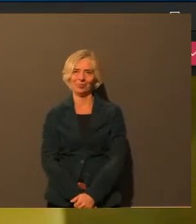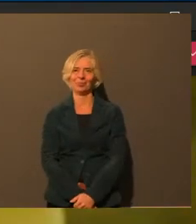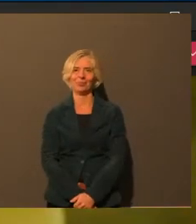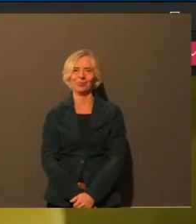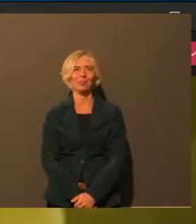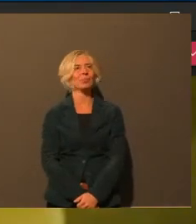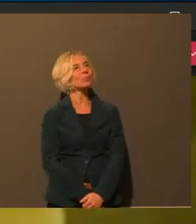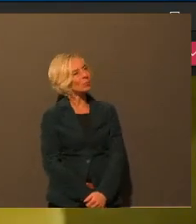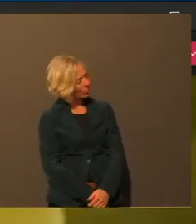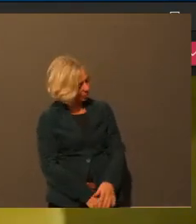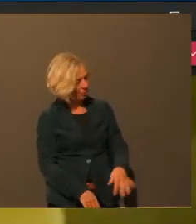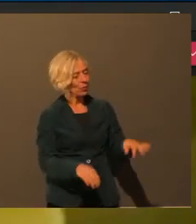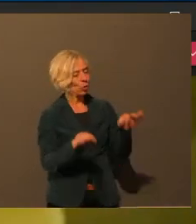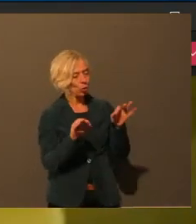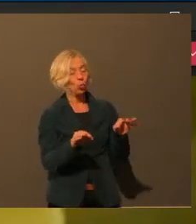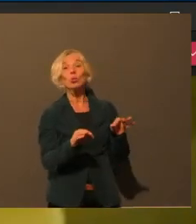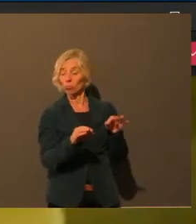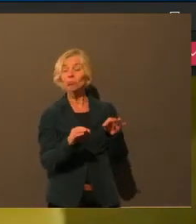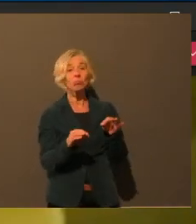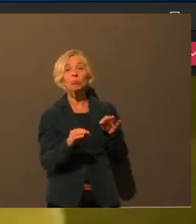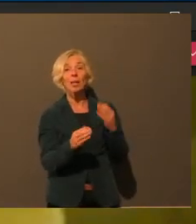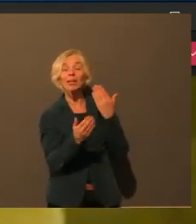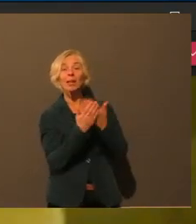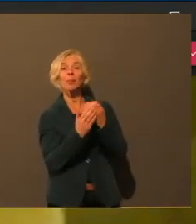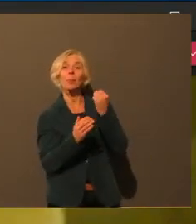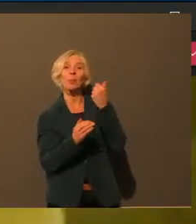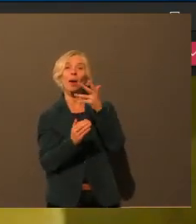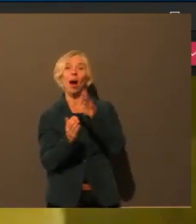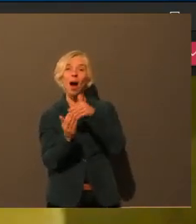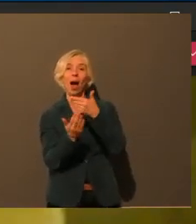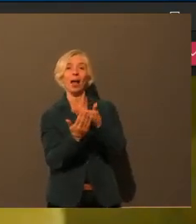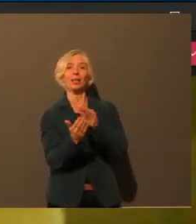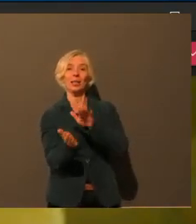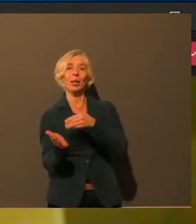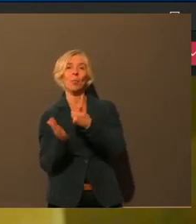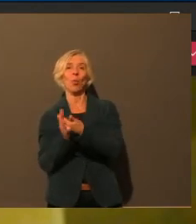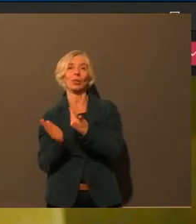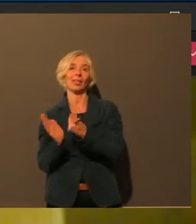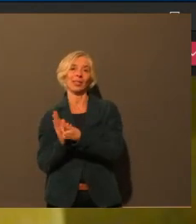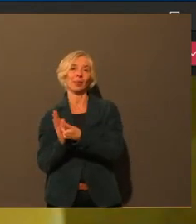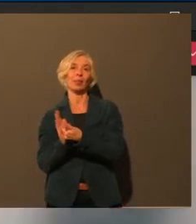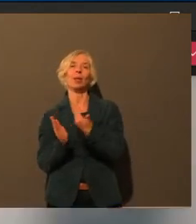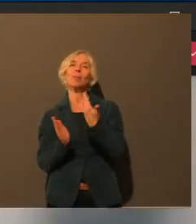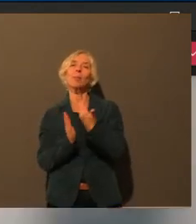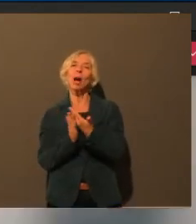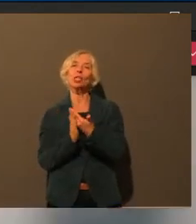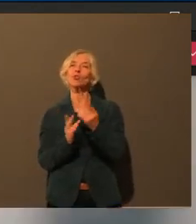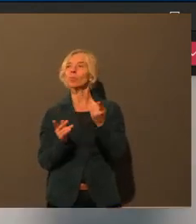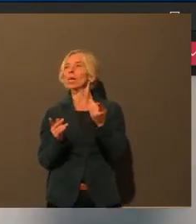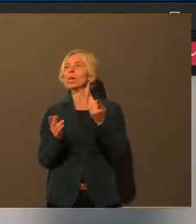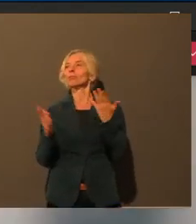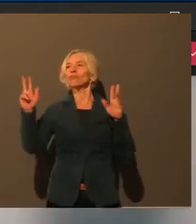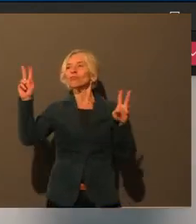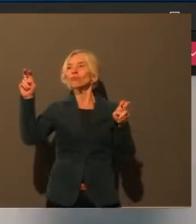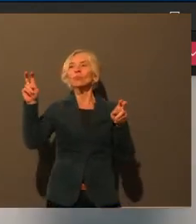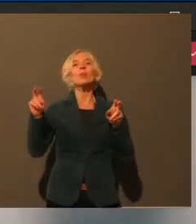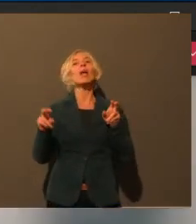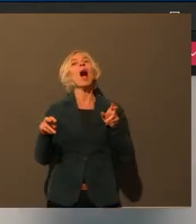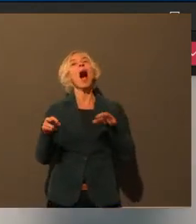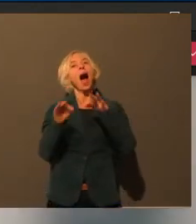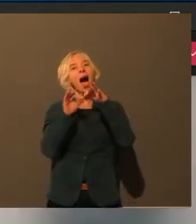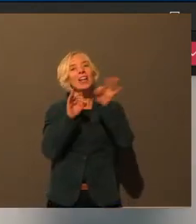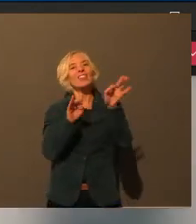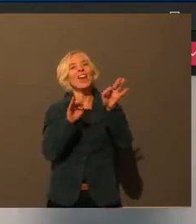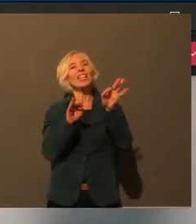Genau, bei ein paar Angebote gibt es ja. Es gibt ja zum Beispiel dieses Thema Adventspost ins Seniorenheim, ist hier ans Leben gerufen